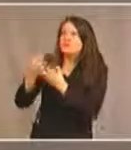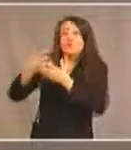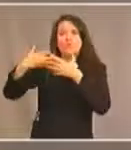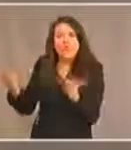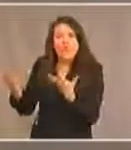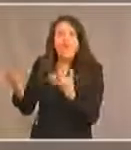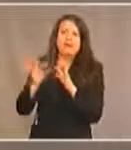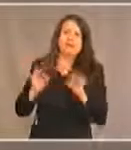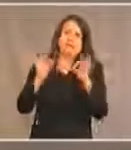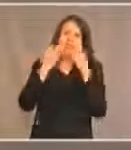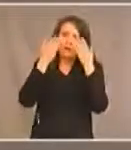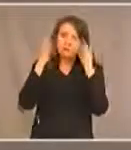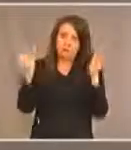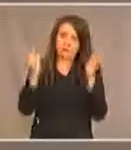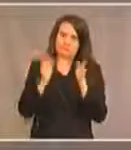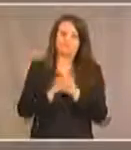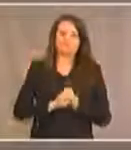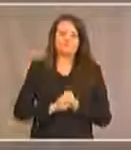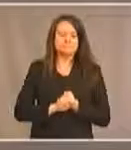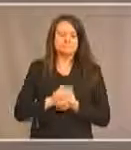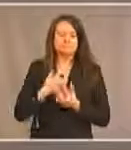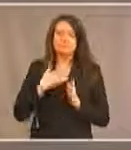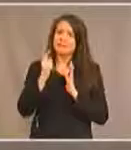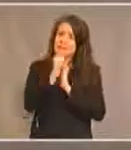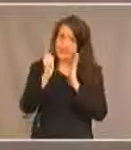je pense que la loi